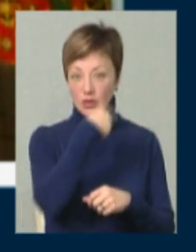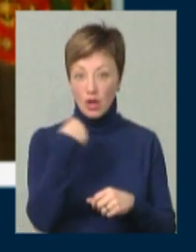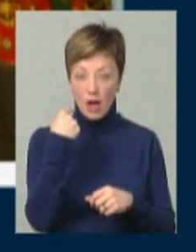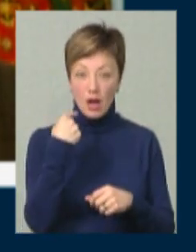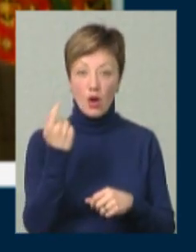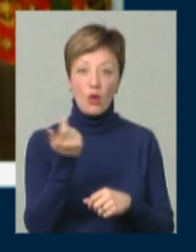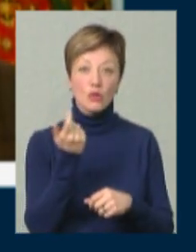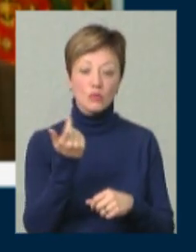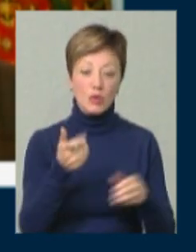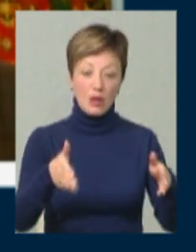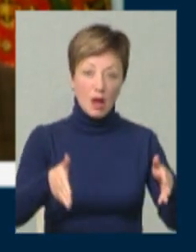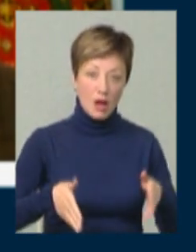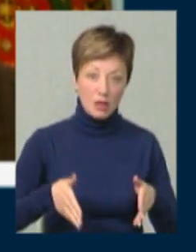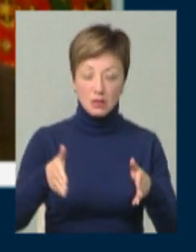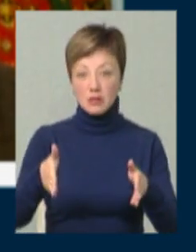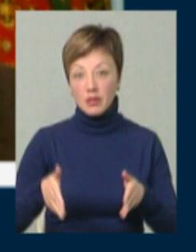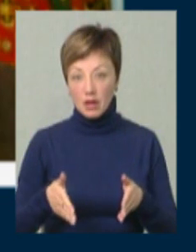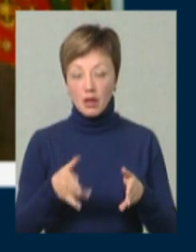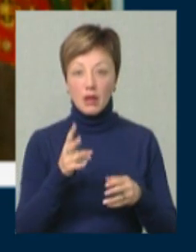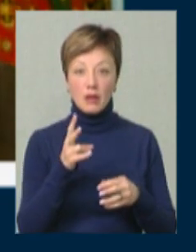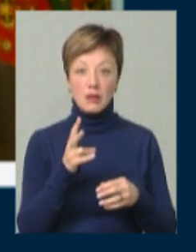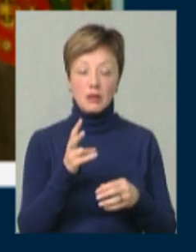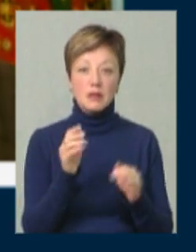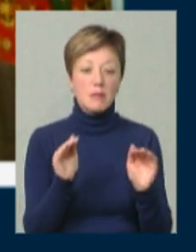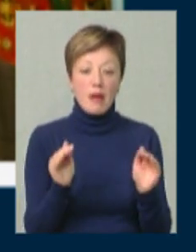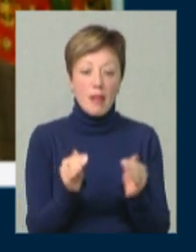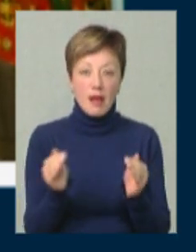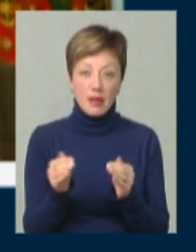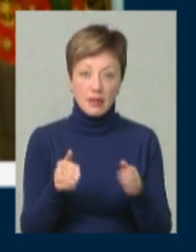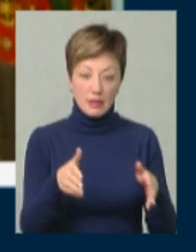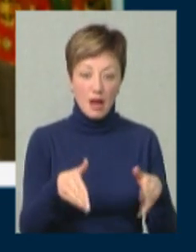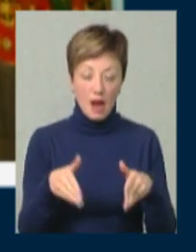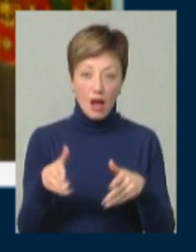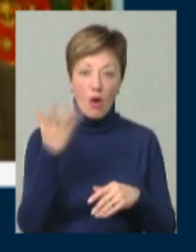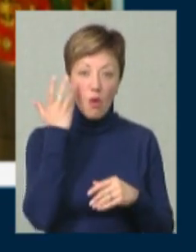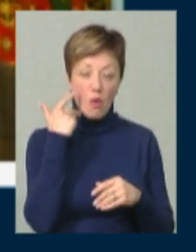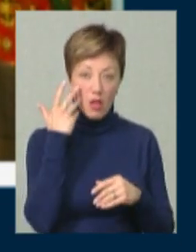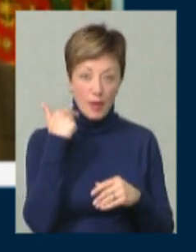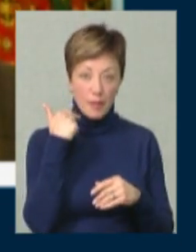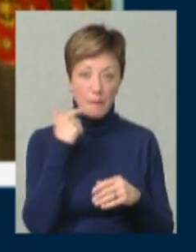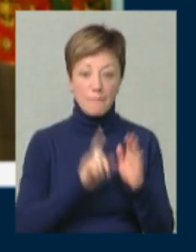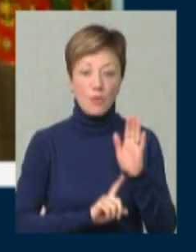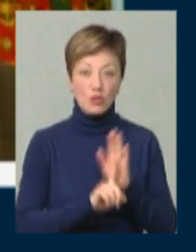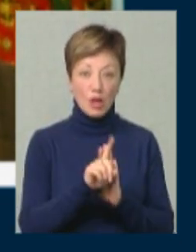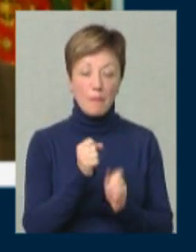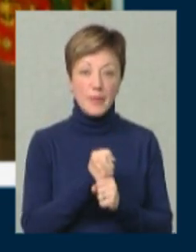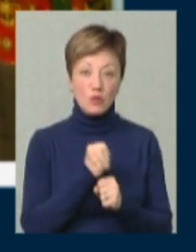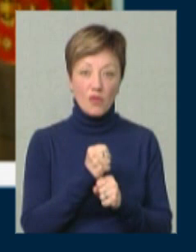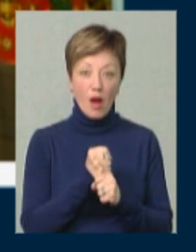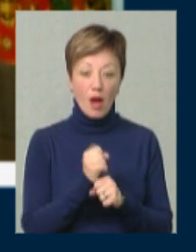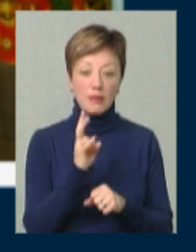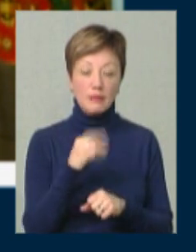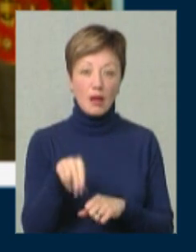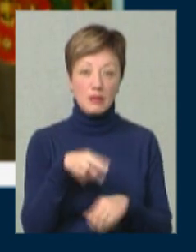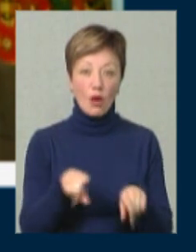присадибних ділянках, на самих маленьких ділянках. І коли ми почали працювати над